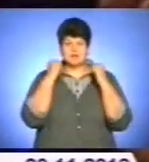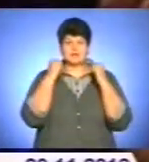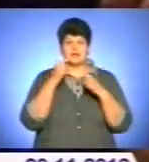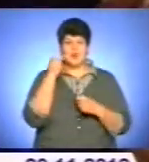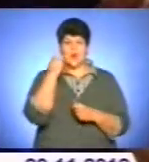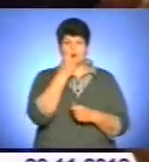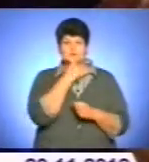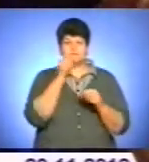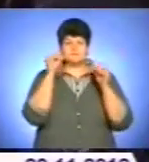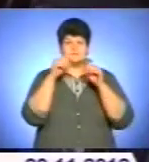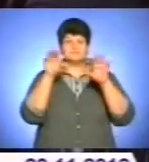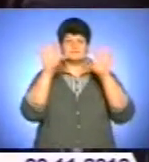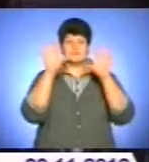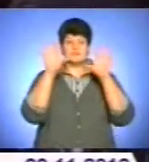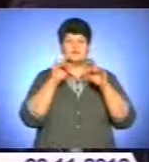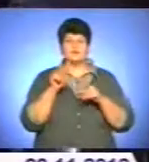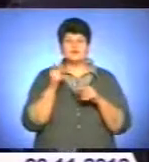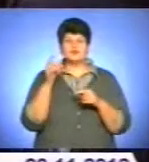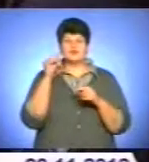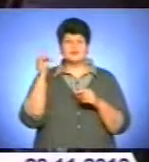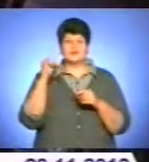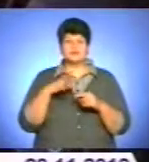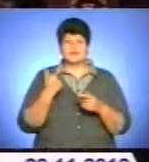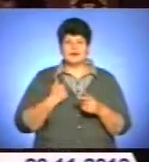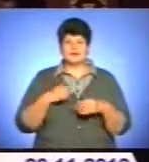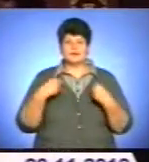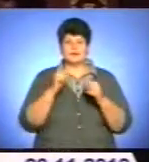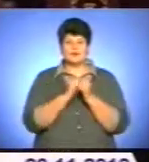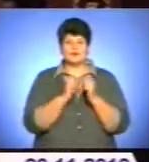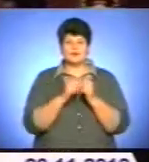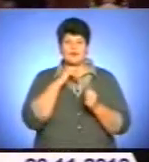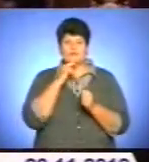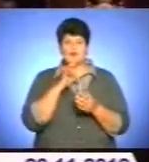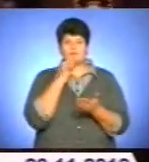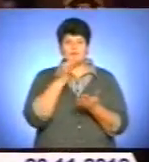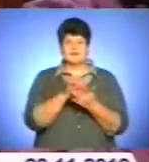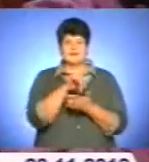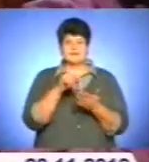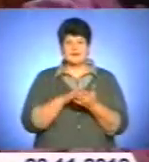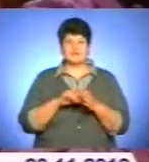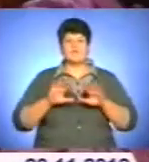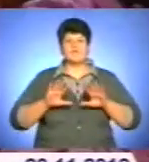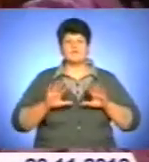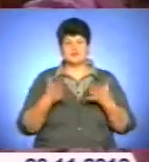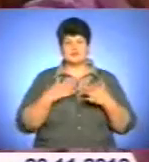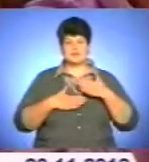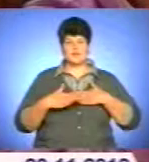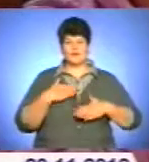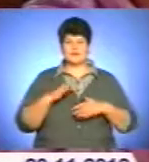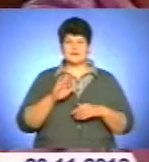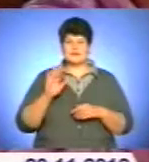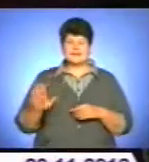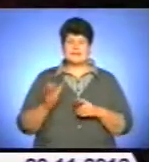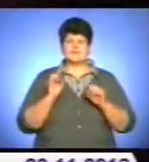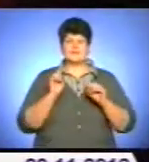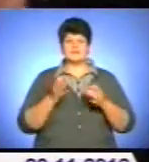малюків сяїли, адже солдати кожному приділили увагу, відповідали на їх запитання. Втомлених, але задоволених дітей військовослужбовці